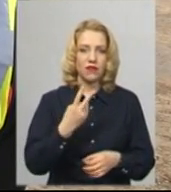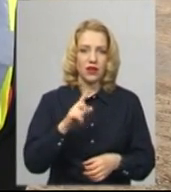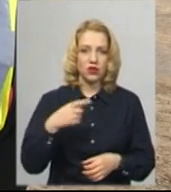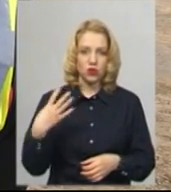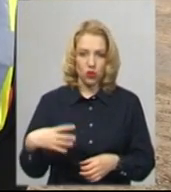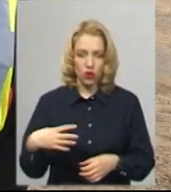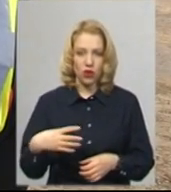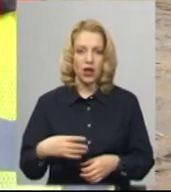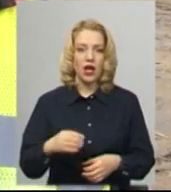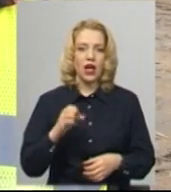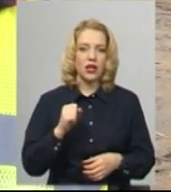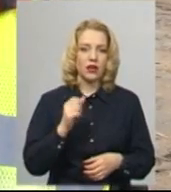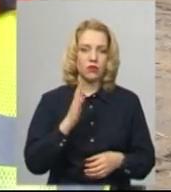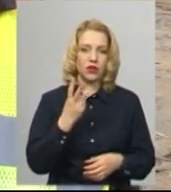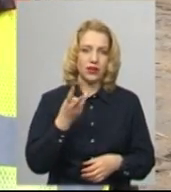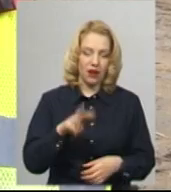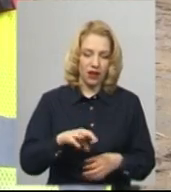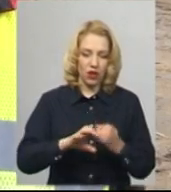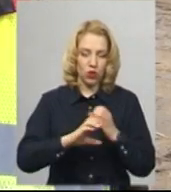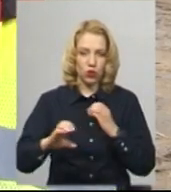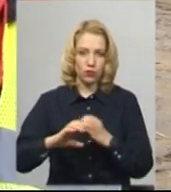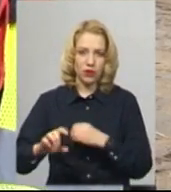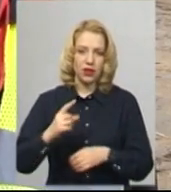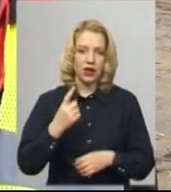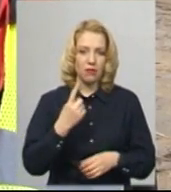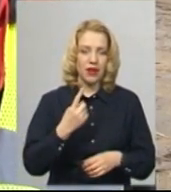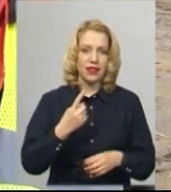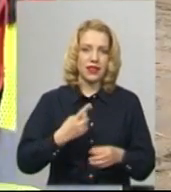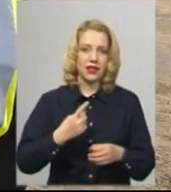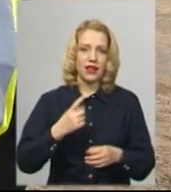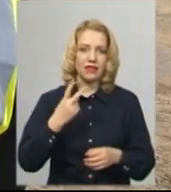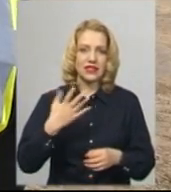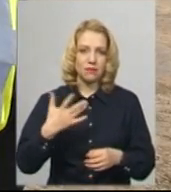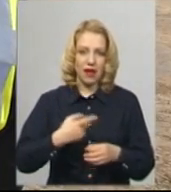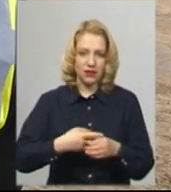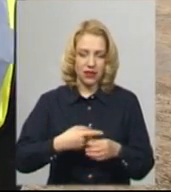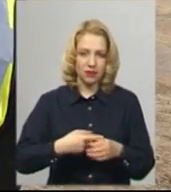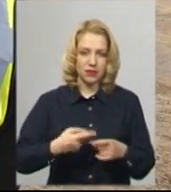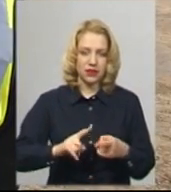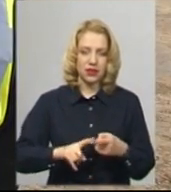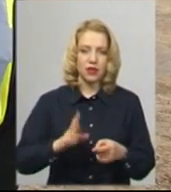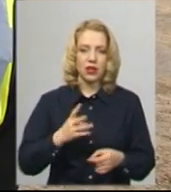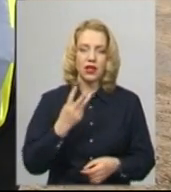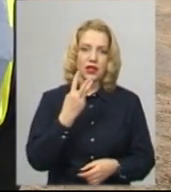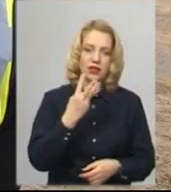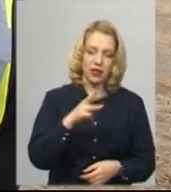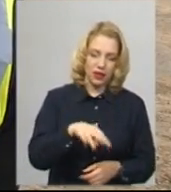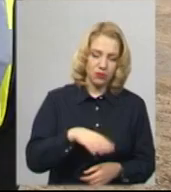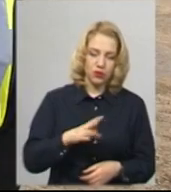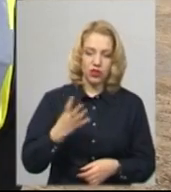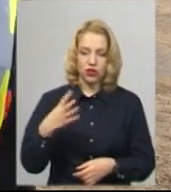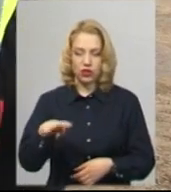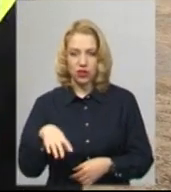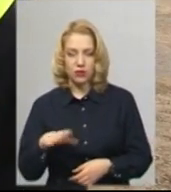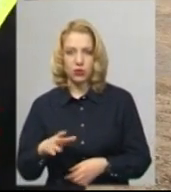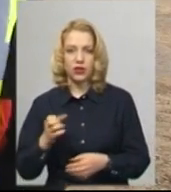метр двадцять п'ять. На примиканнях буде перехідно-швидкісні смуги, по три-чотири смуги буде на підходах до